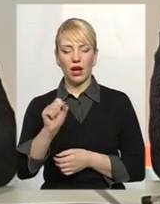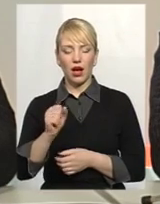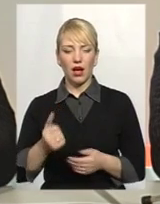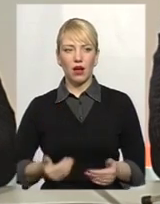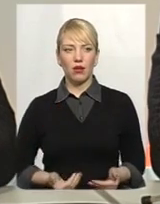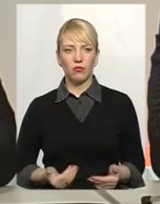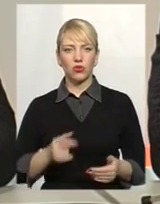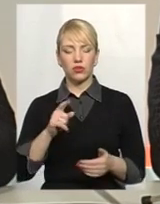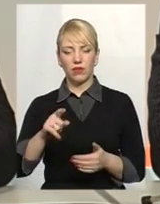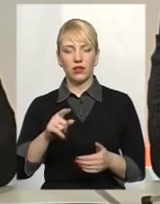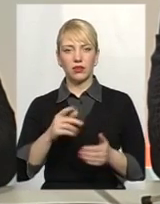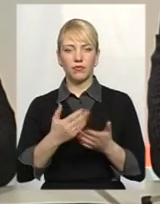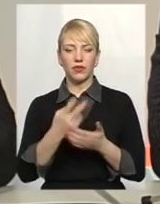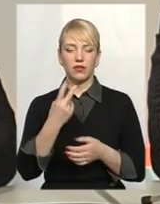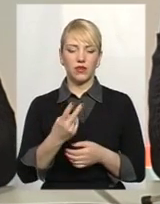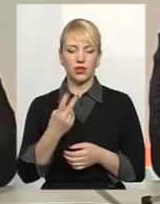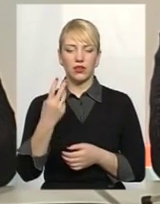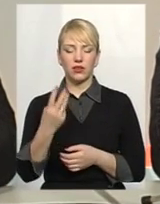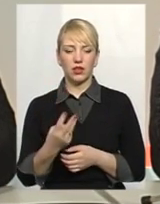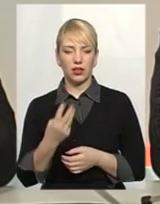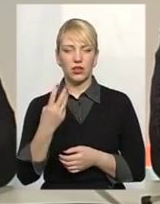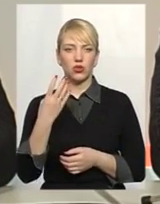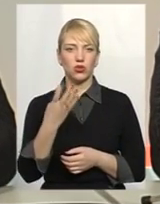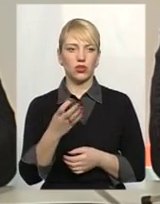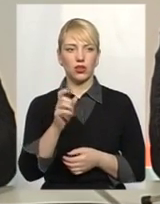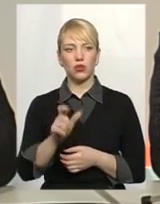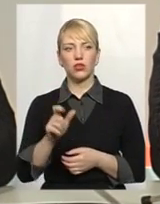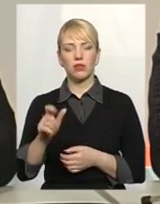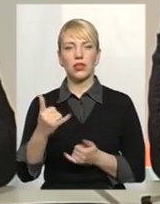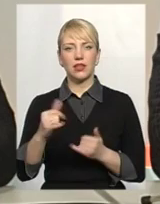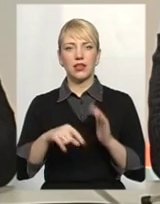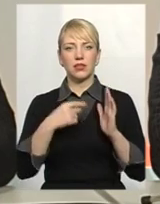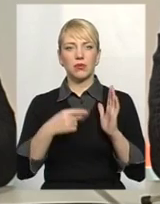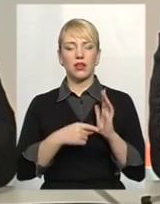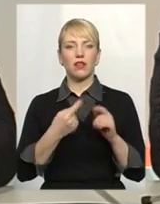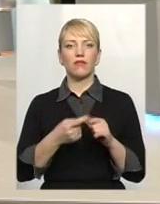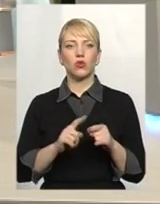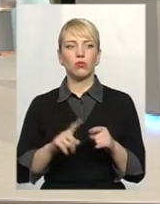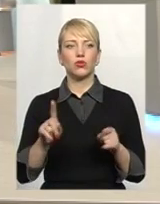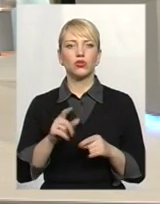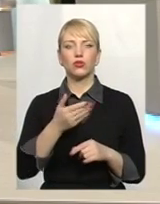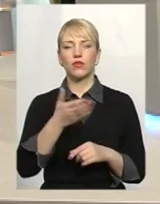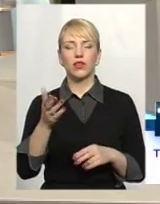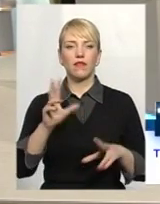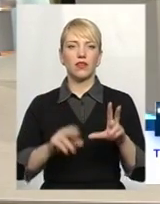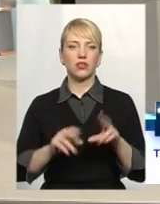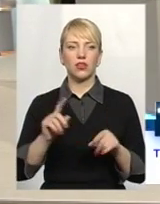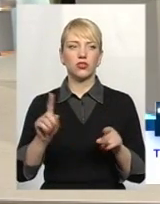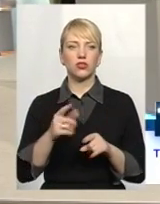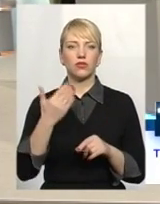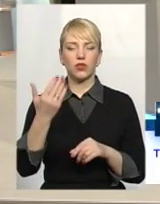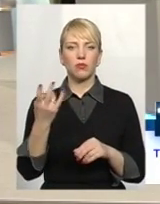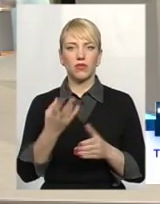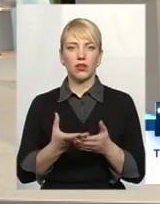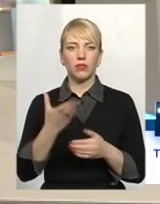проживають їх набагато більше – 2, 3, 4 особи. Тобто стоїть питання в тому, що вони рахують про те, що вони мають платити за